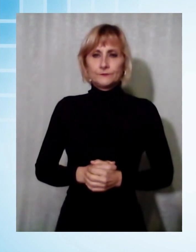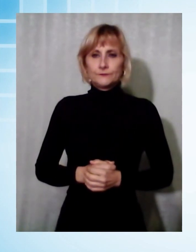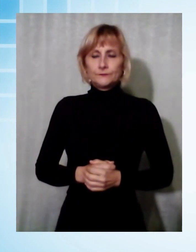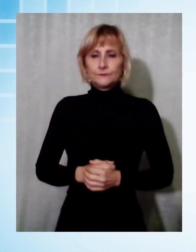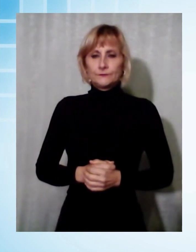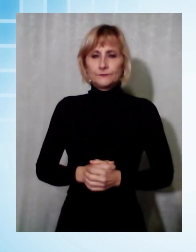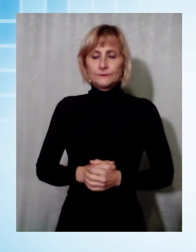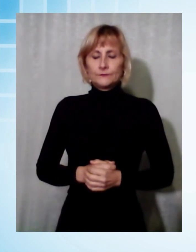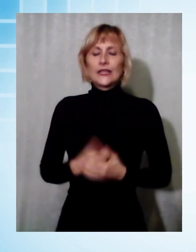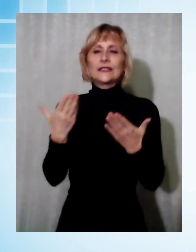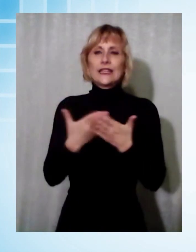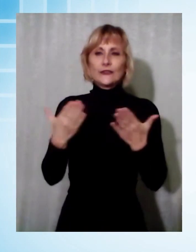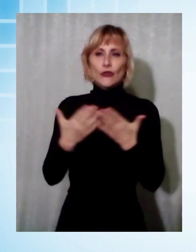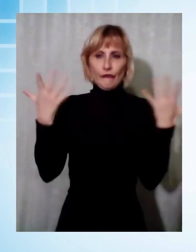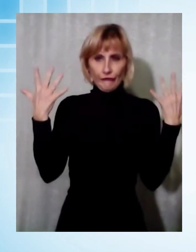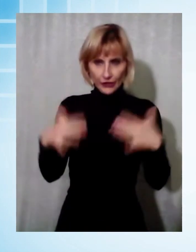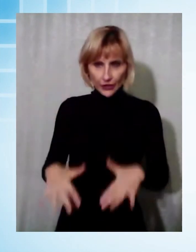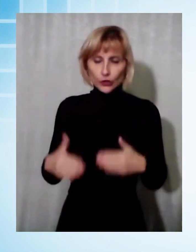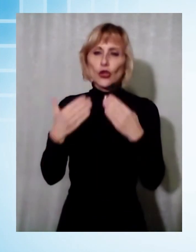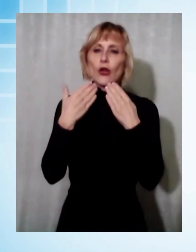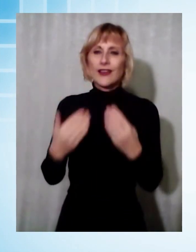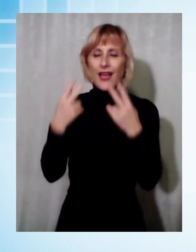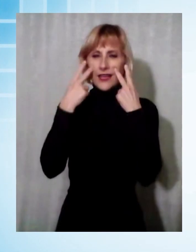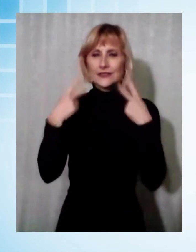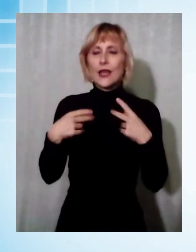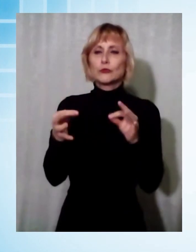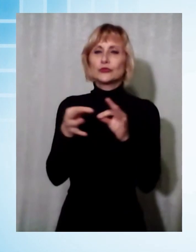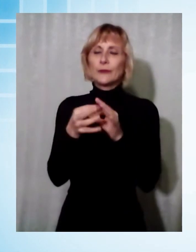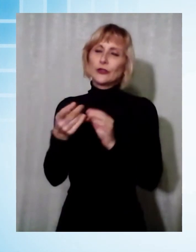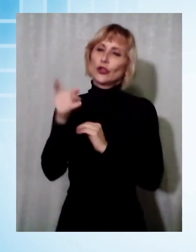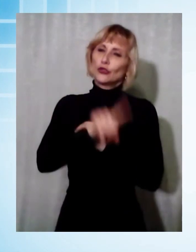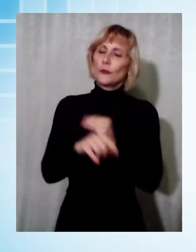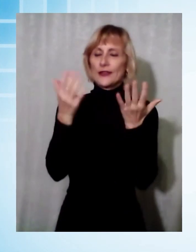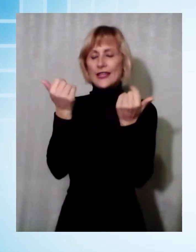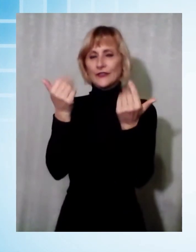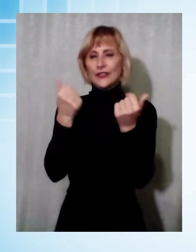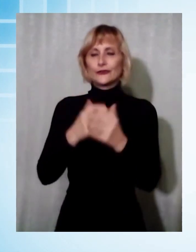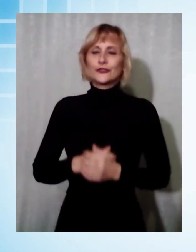È tutto per la prima parte del nostro telegiornale. Un breve break, tra poco la pagina sportiva.